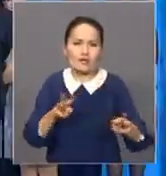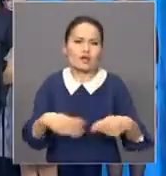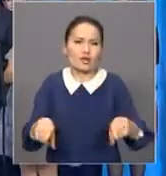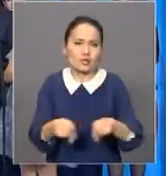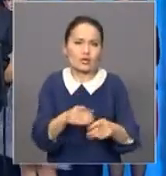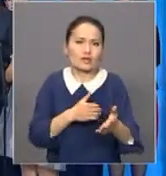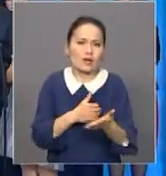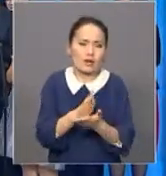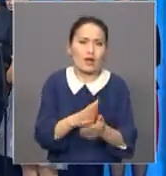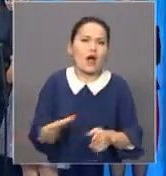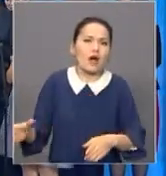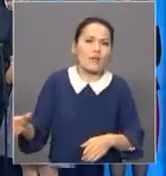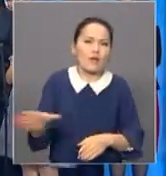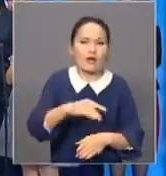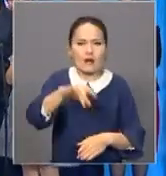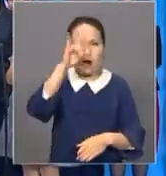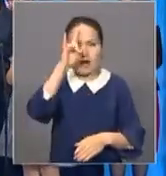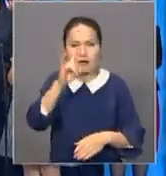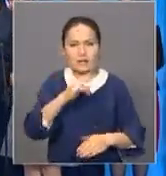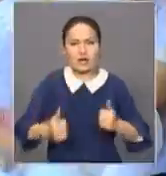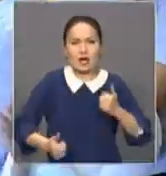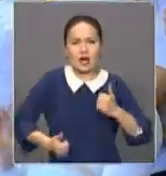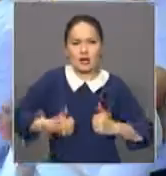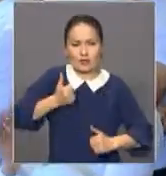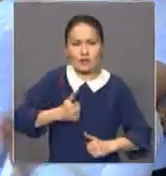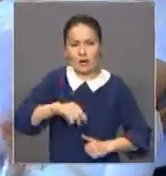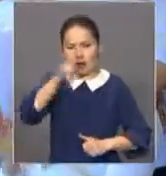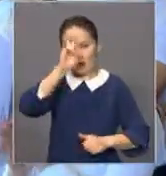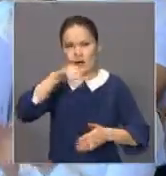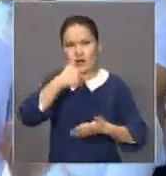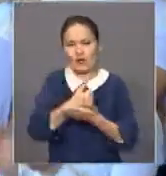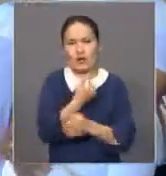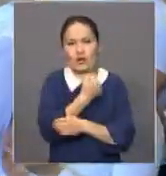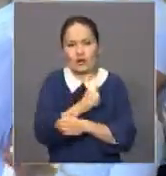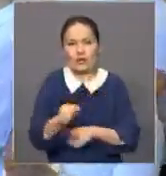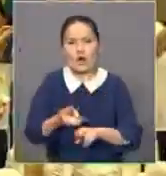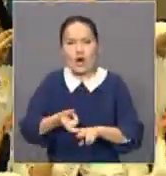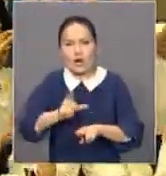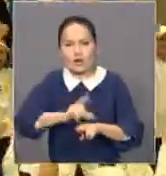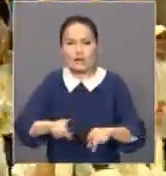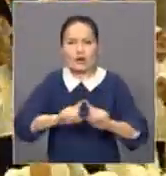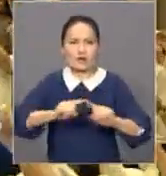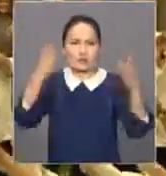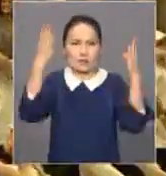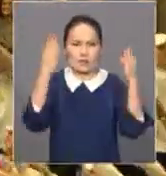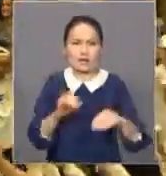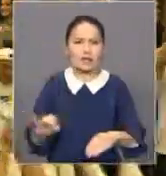женгісін бүкіл елдің абыройына болады. Бұл әрбір азамат үшін көптен үткен тарихи сәт болды.